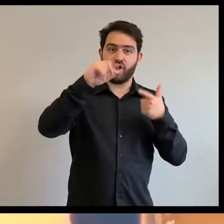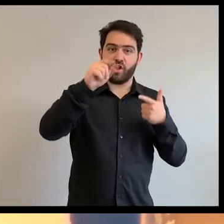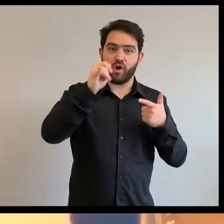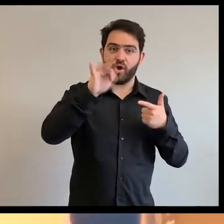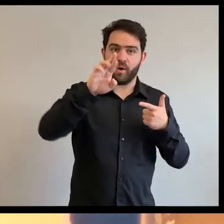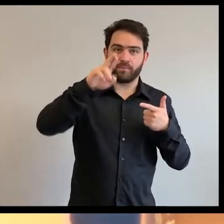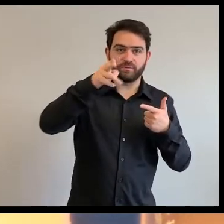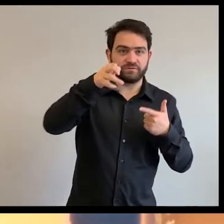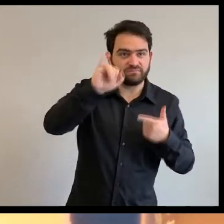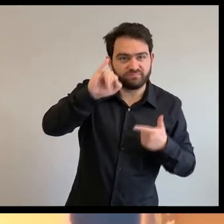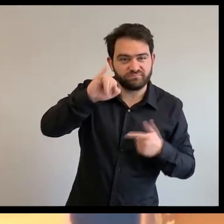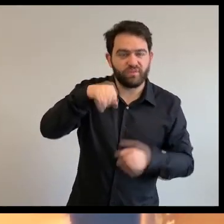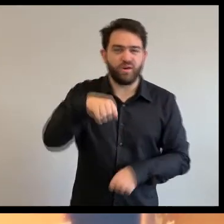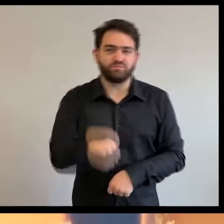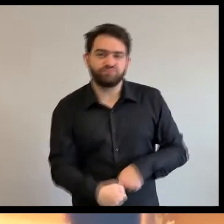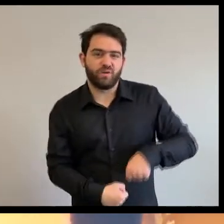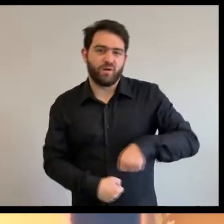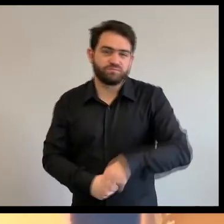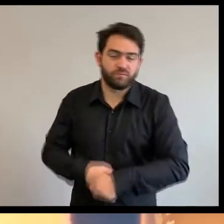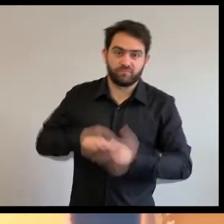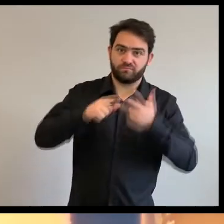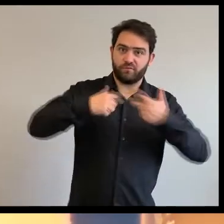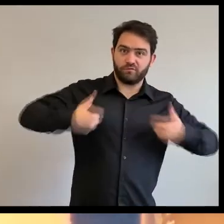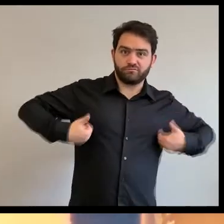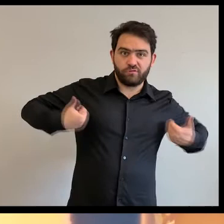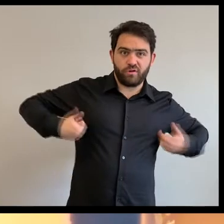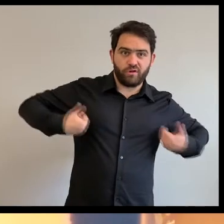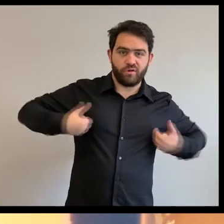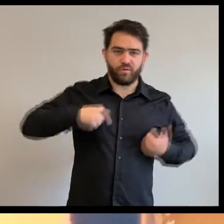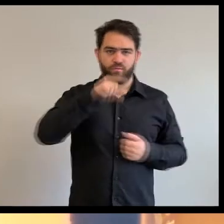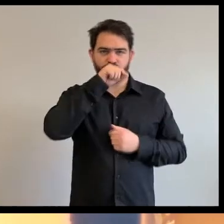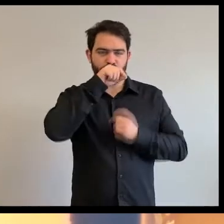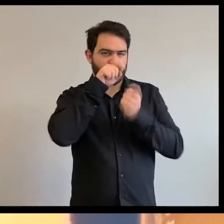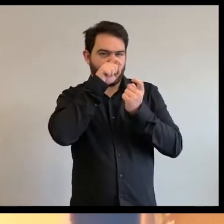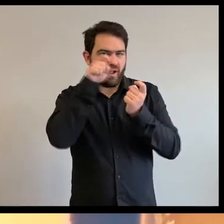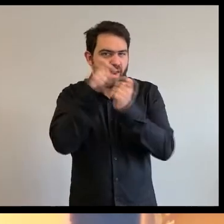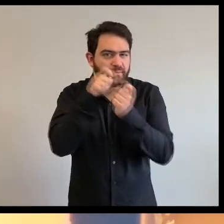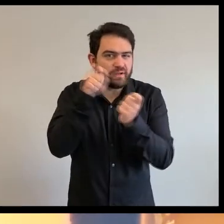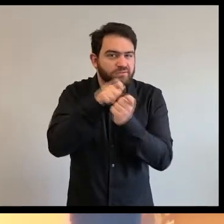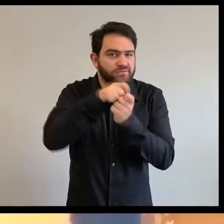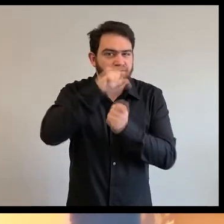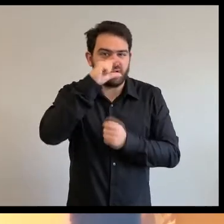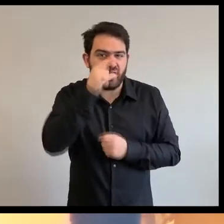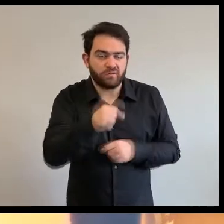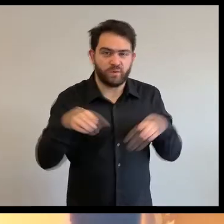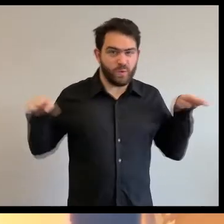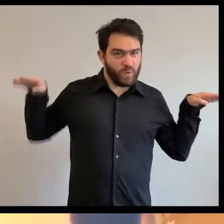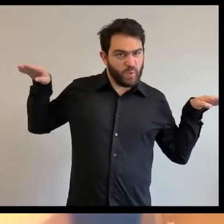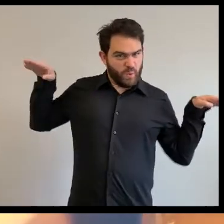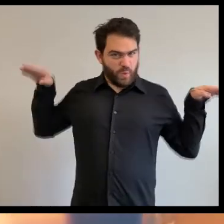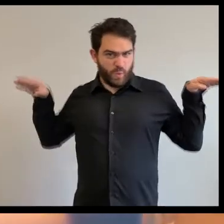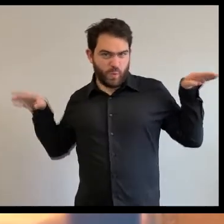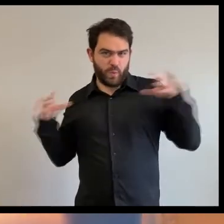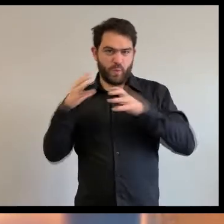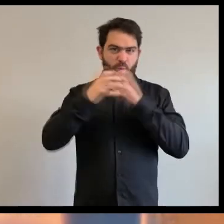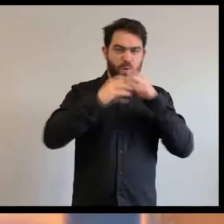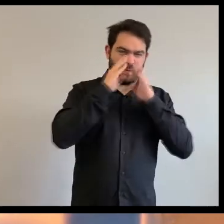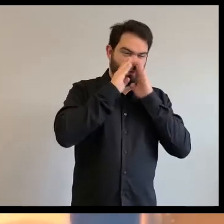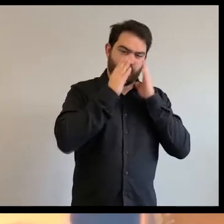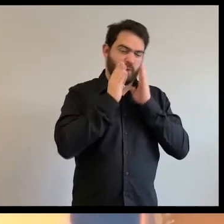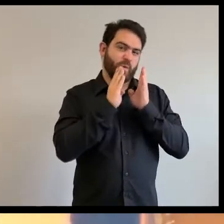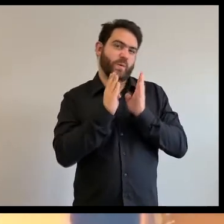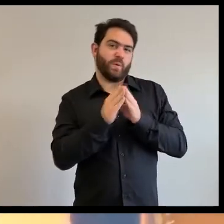plein d'animaux, des tapirs, des jaguars, des capivaras, des